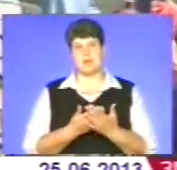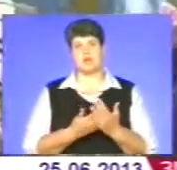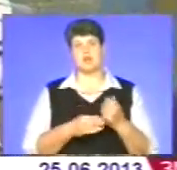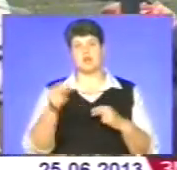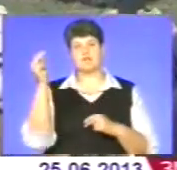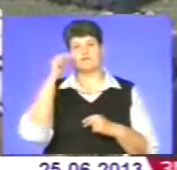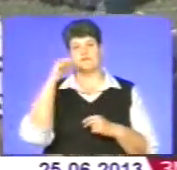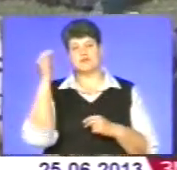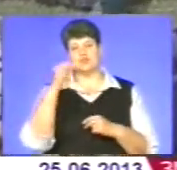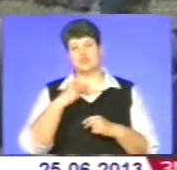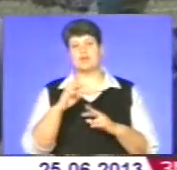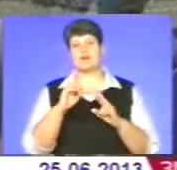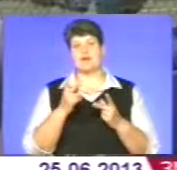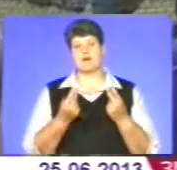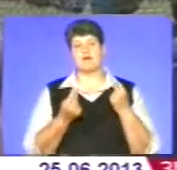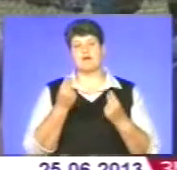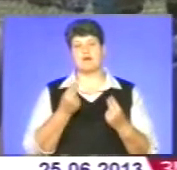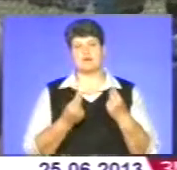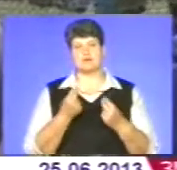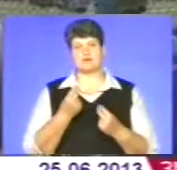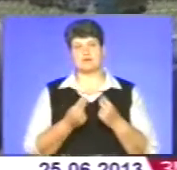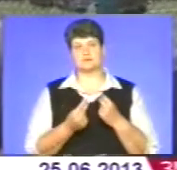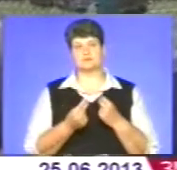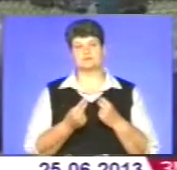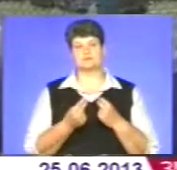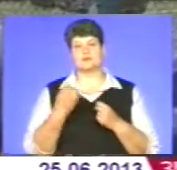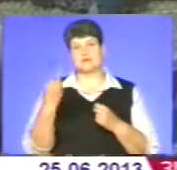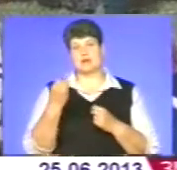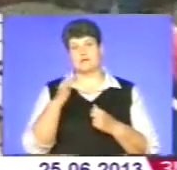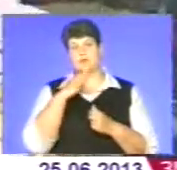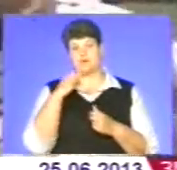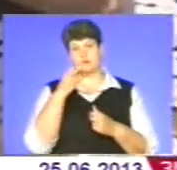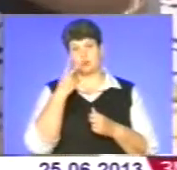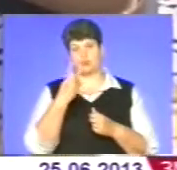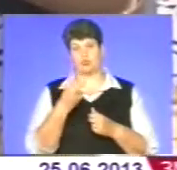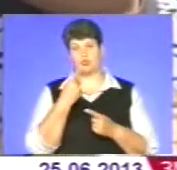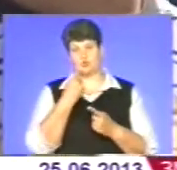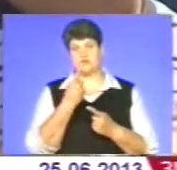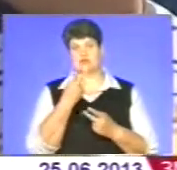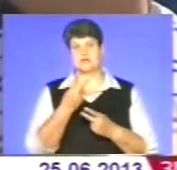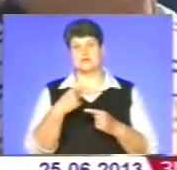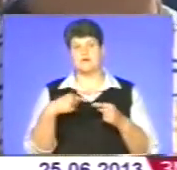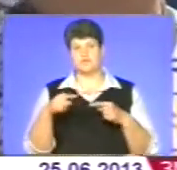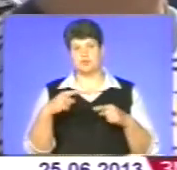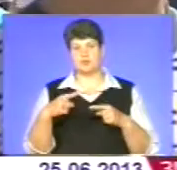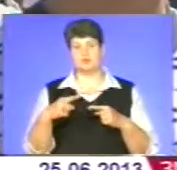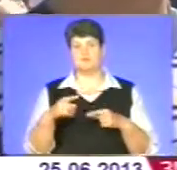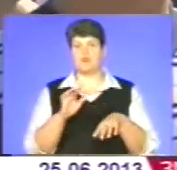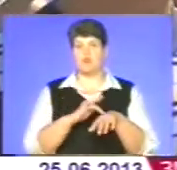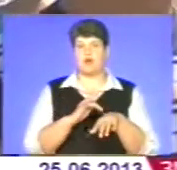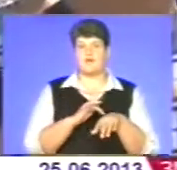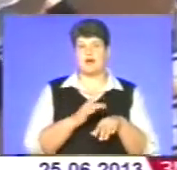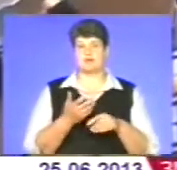навчитися, як грають. Багато цікавого побачити. Подивитися футбол. За кого, власне,